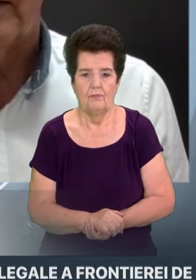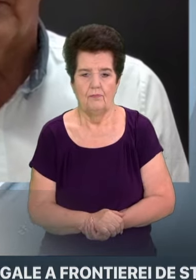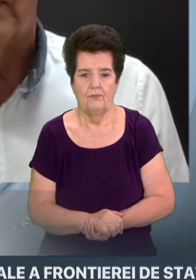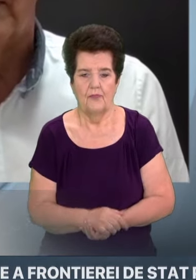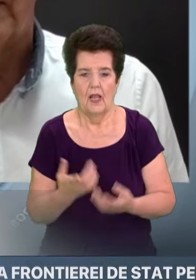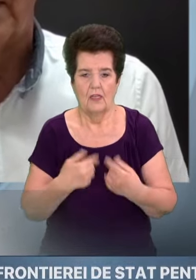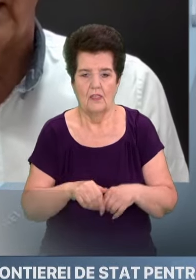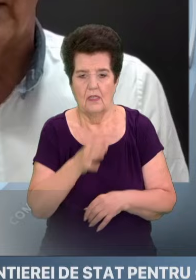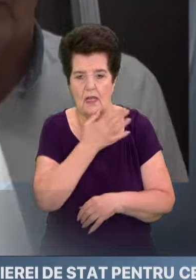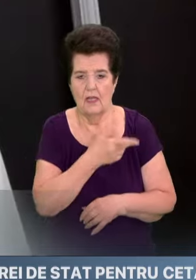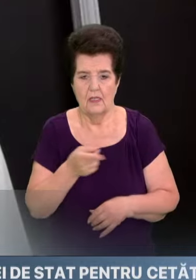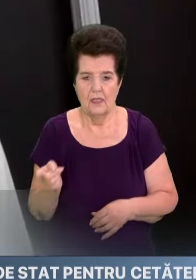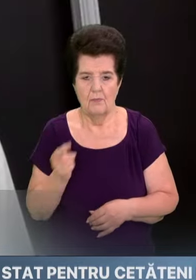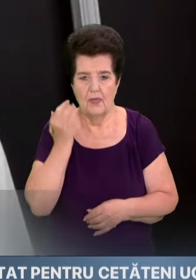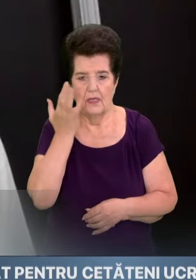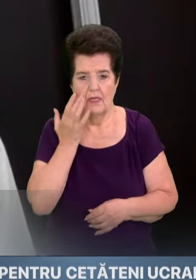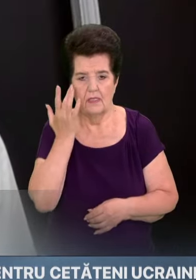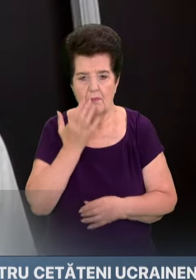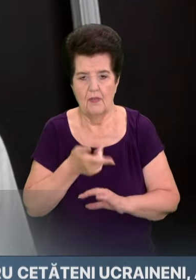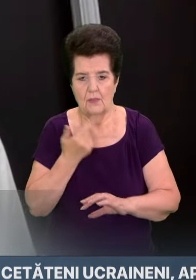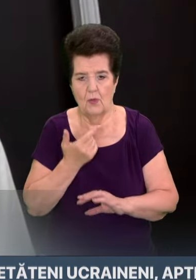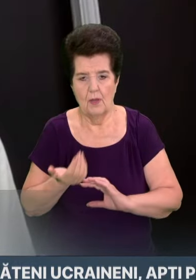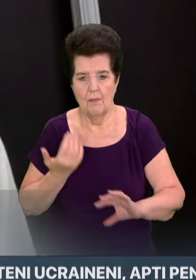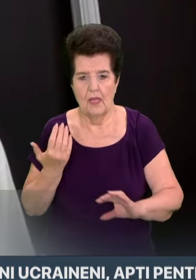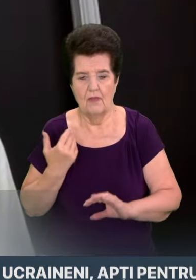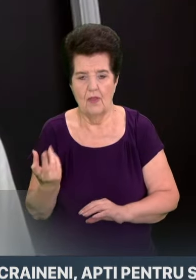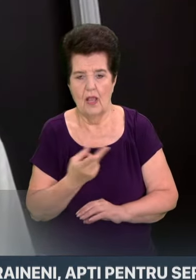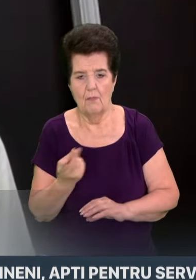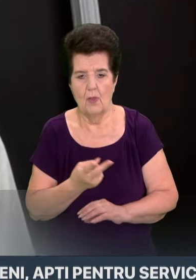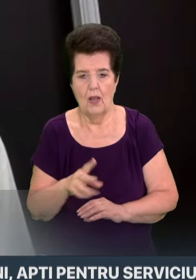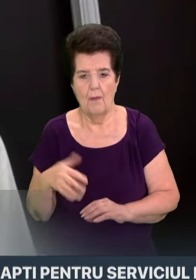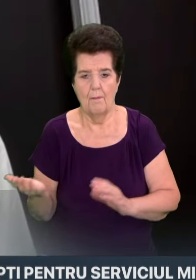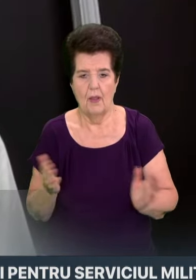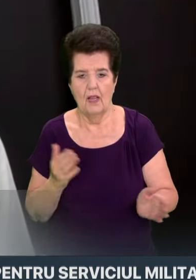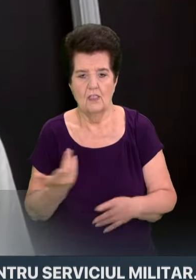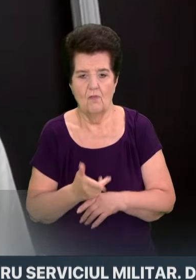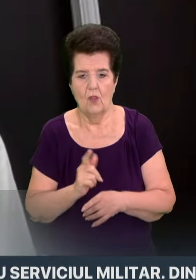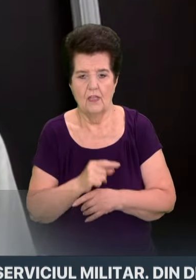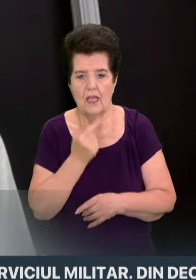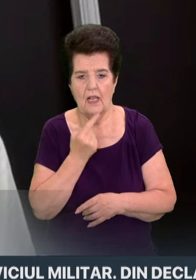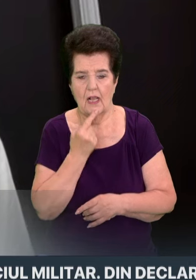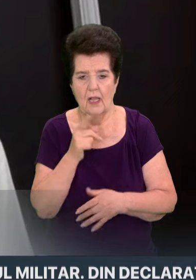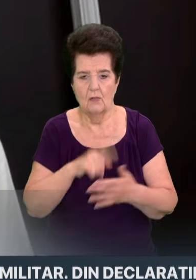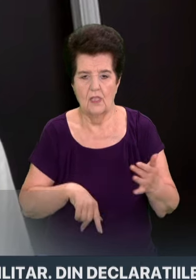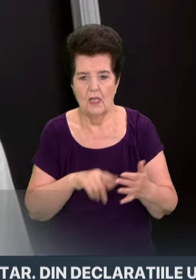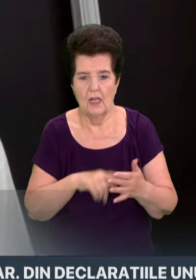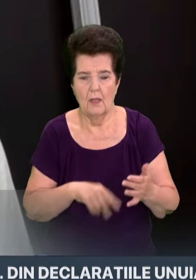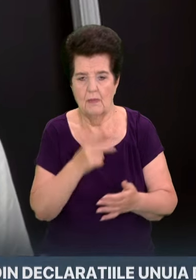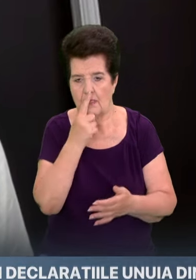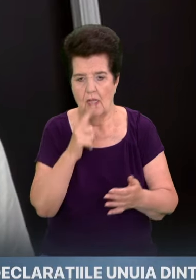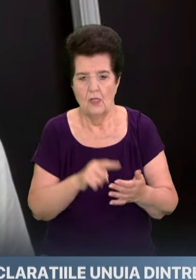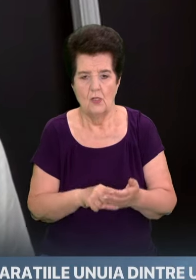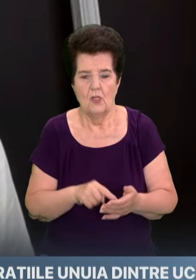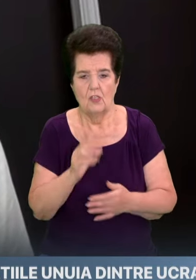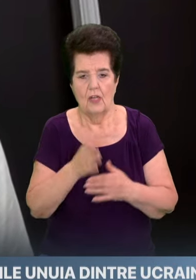Atâta timp cât inițiativa, spuneam mai devreme, aparține ambelor părții, mi este foarte greu să cred că se ajunge la